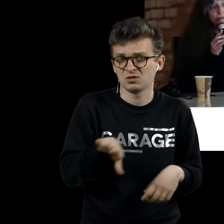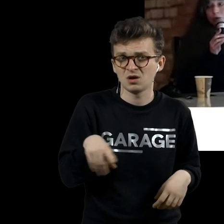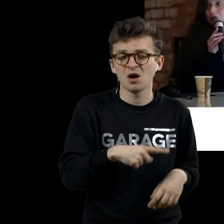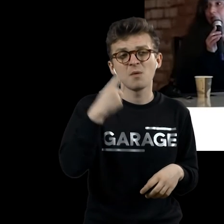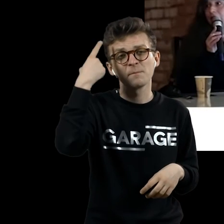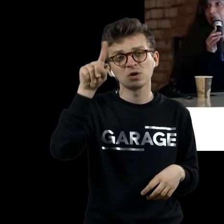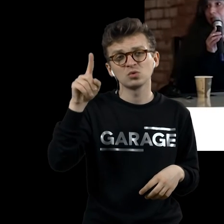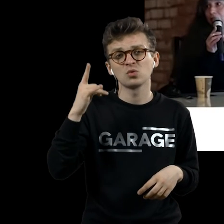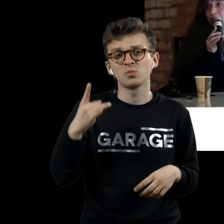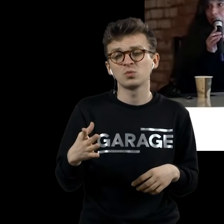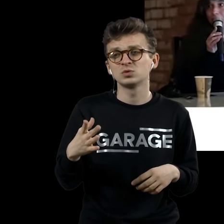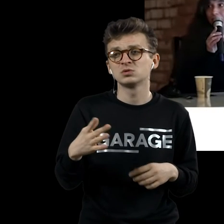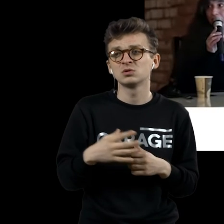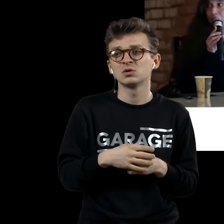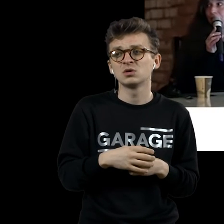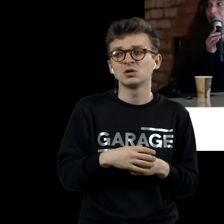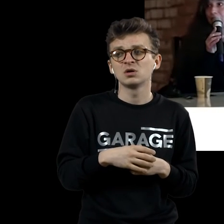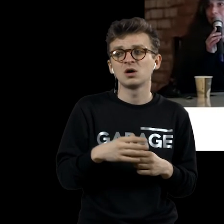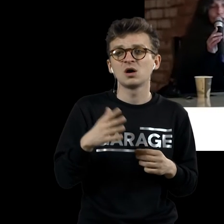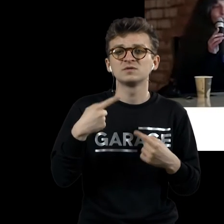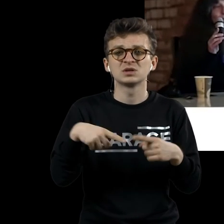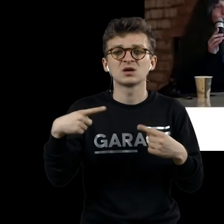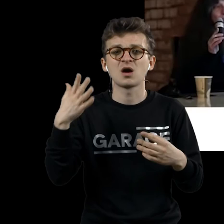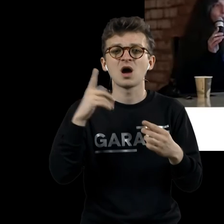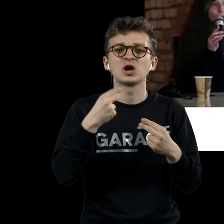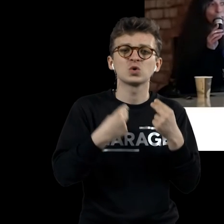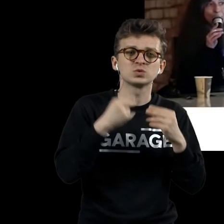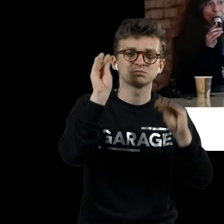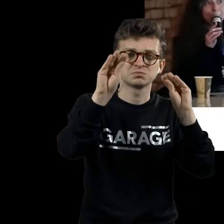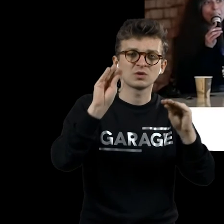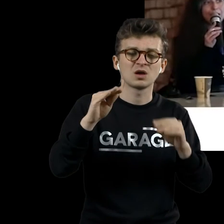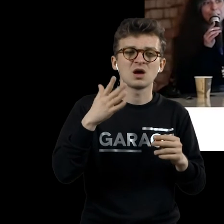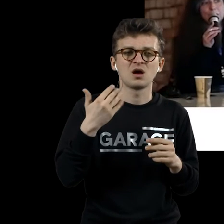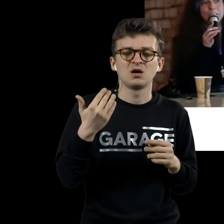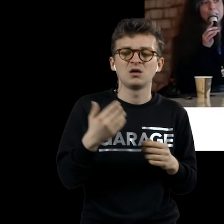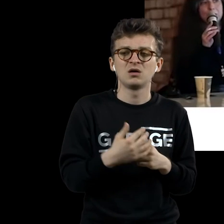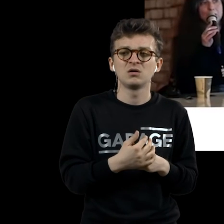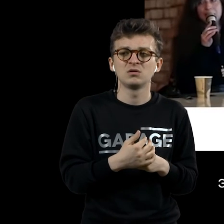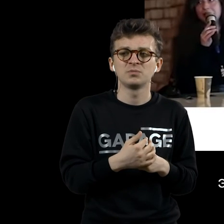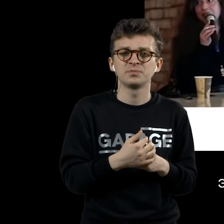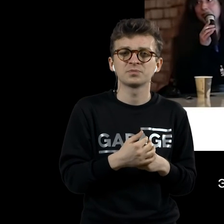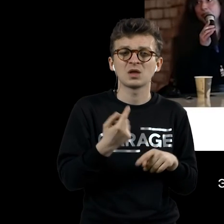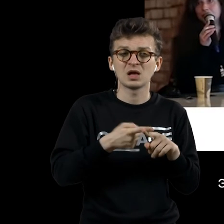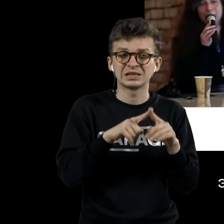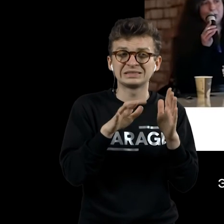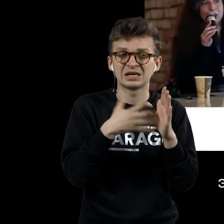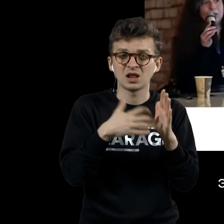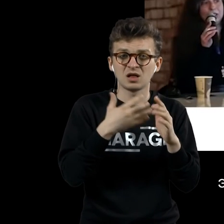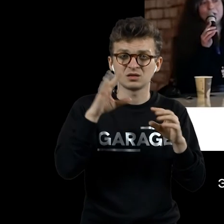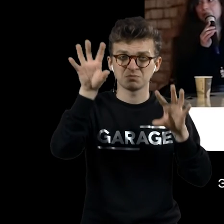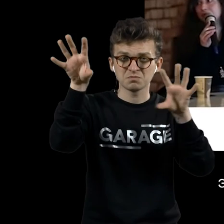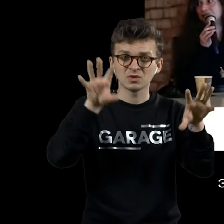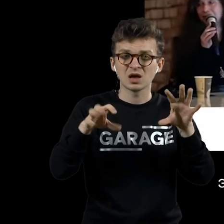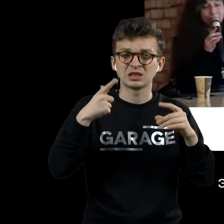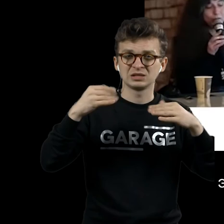придумывает роторельефы, он придумывает еще всякие оптические игрушки. Вот это стеклянные лопасти, которые